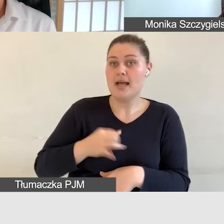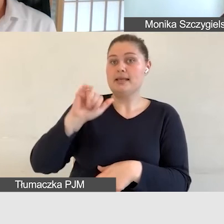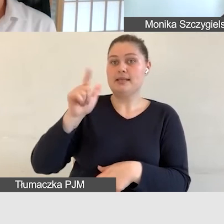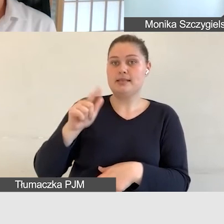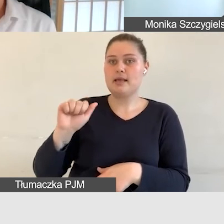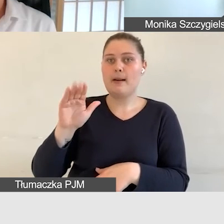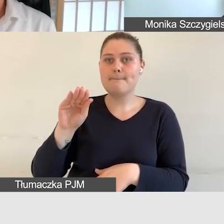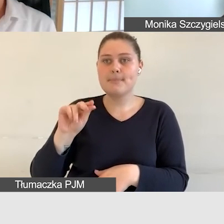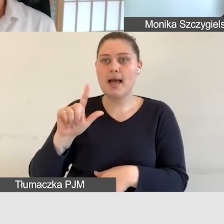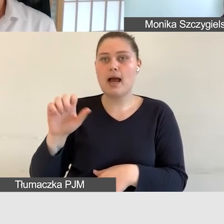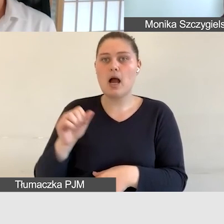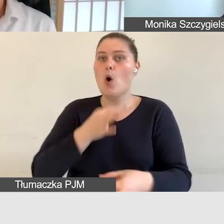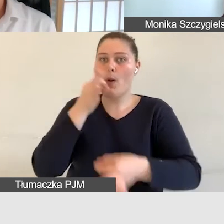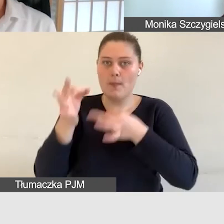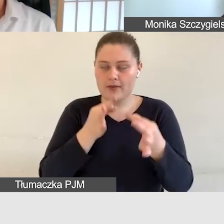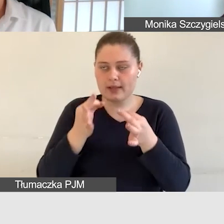informacje